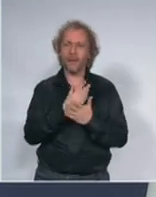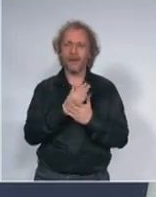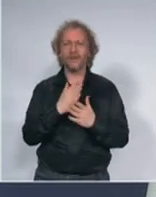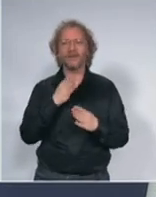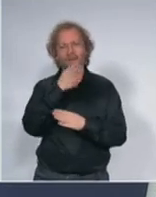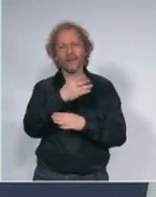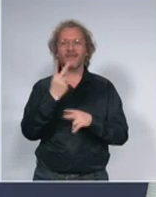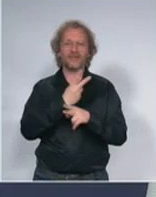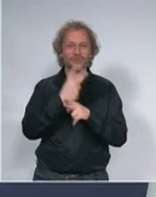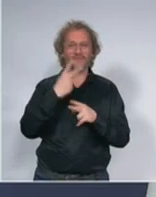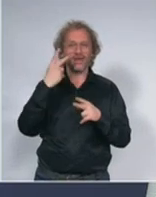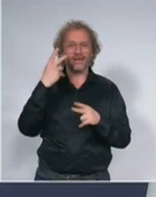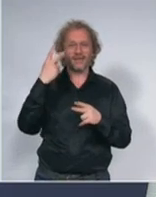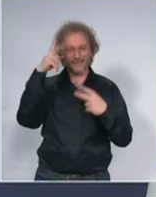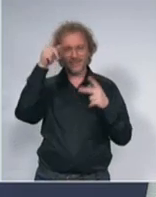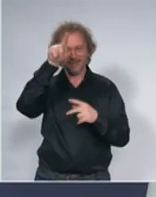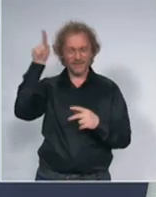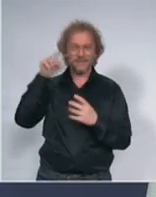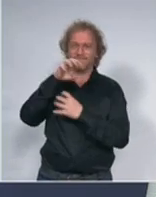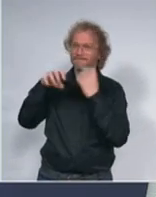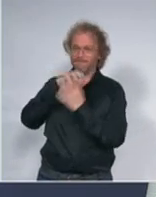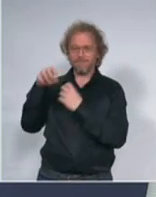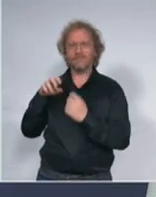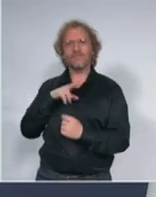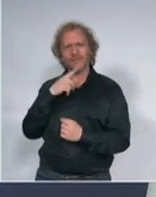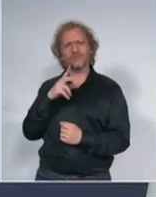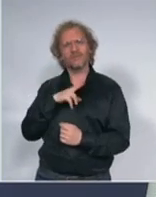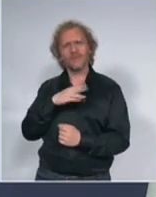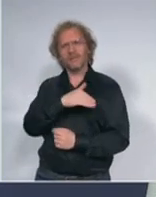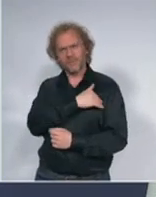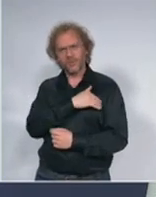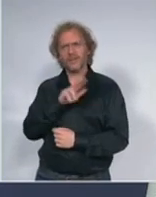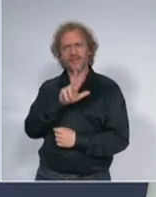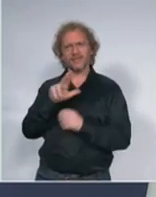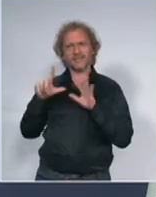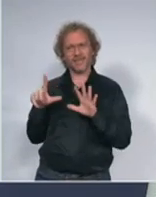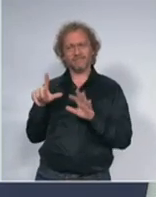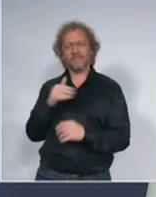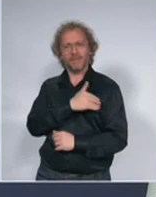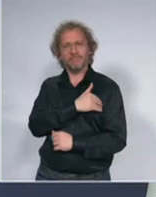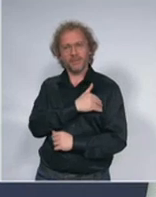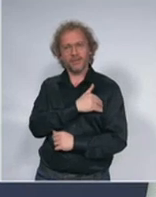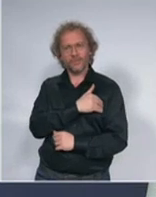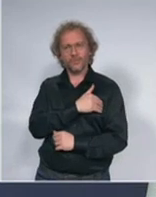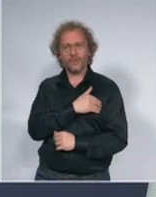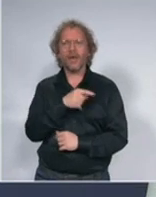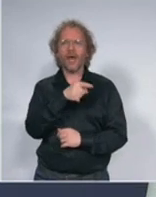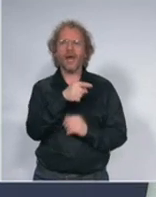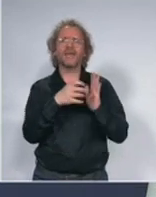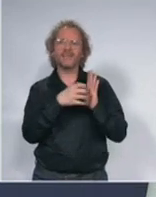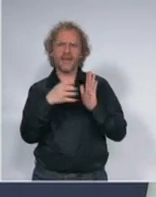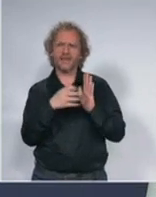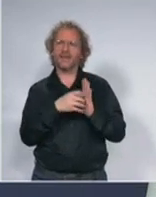žarište i kad kažu da imaju recimo temperaturu 37 da im se kaže da oni i dalje nisu za